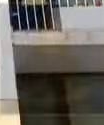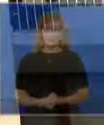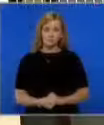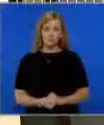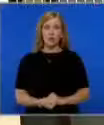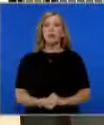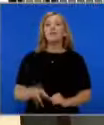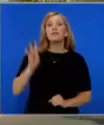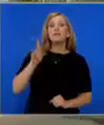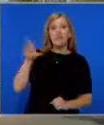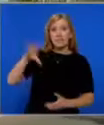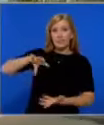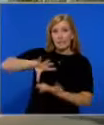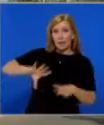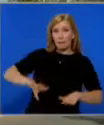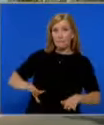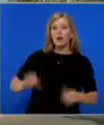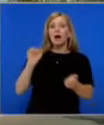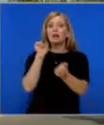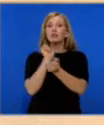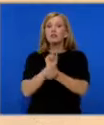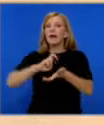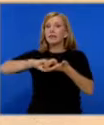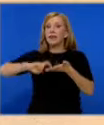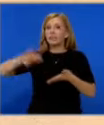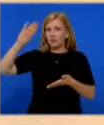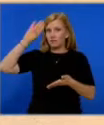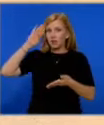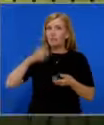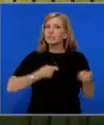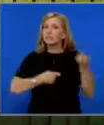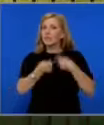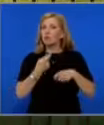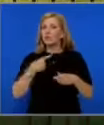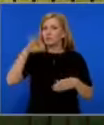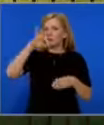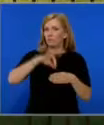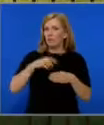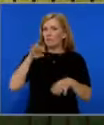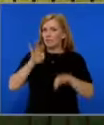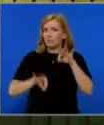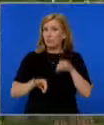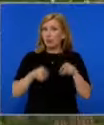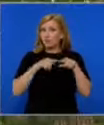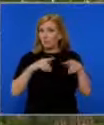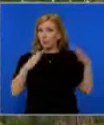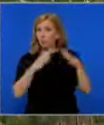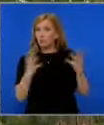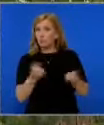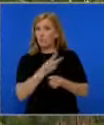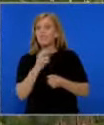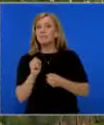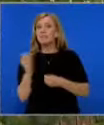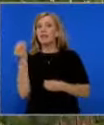В Несебър арестуваха общински Дана Ченшев за търговия с гласове за местните избори. В дома му са открити близо 200